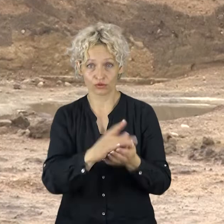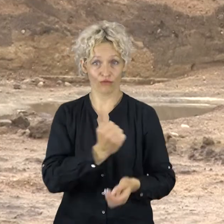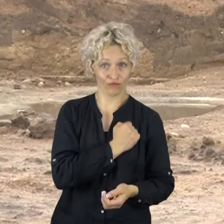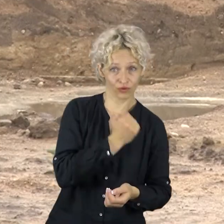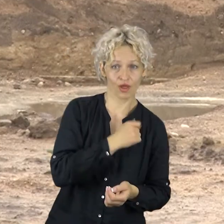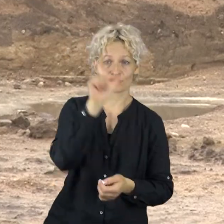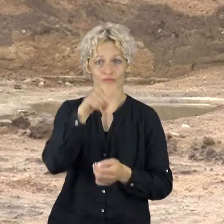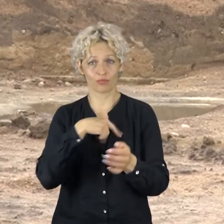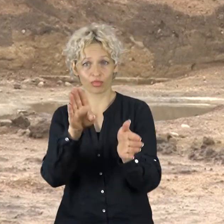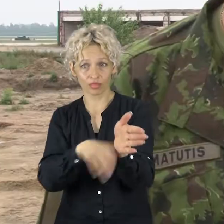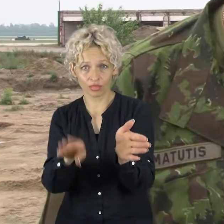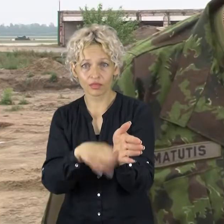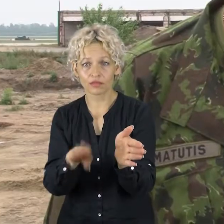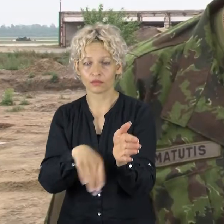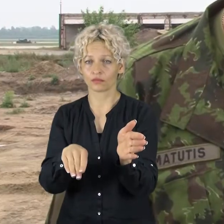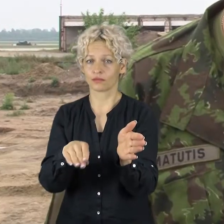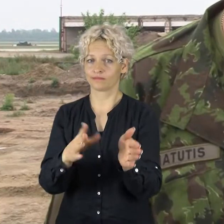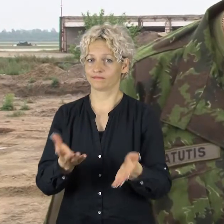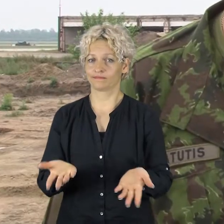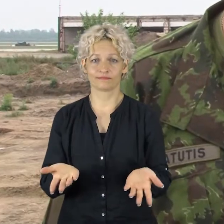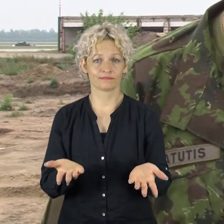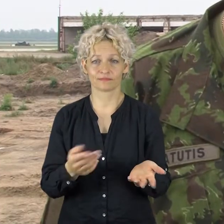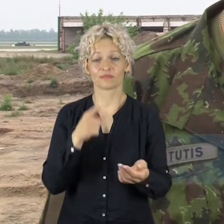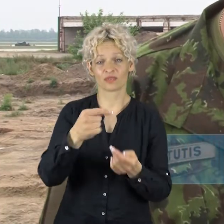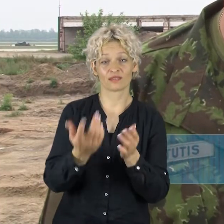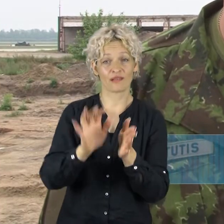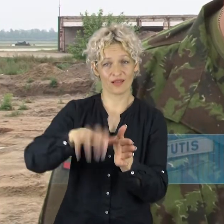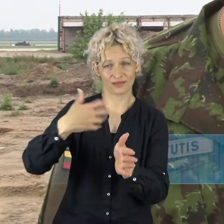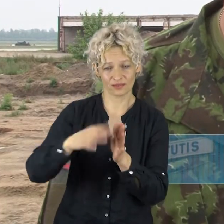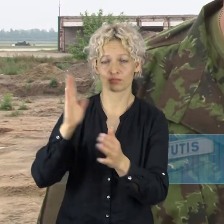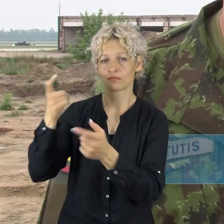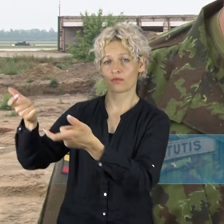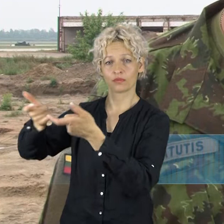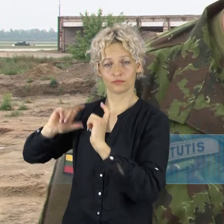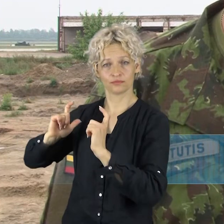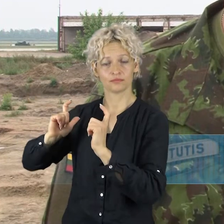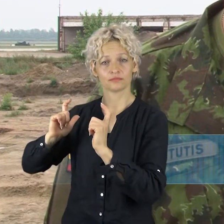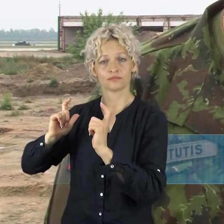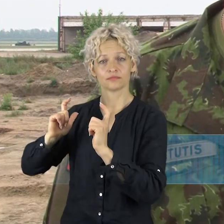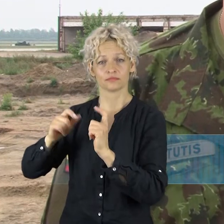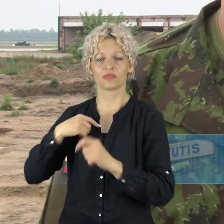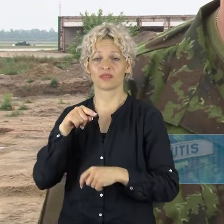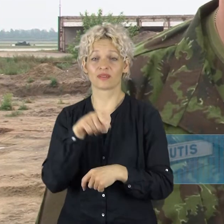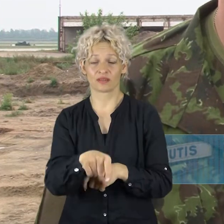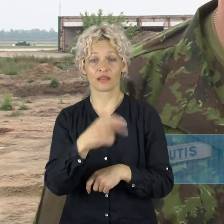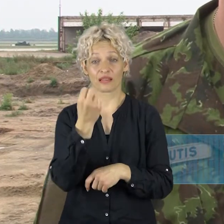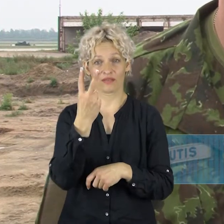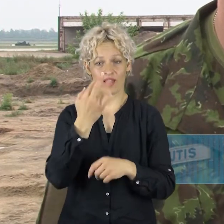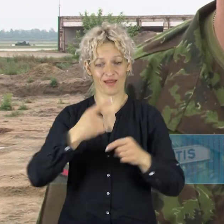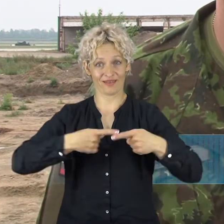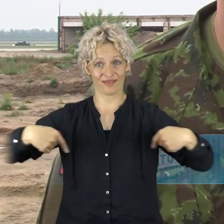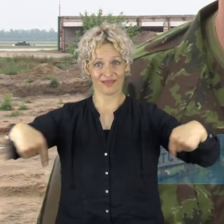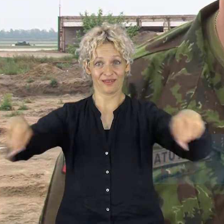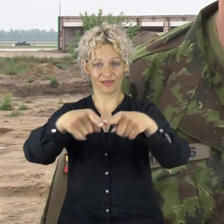būti ir civilių aukų. Džioja, mums pateikė išvadas maždaug, ką jie čia aptiko, tai dvylikos arų